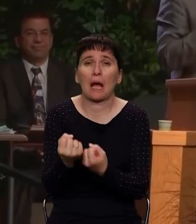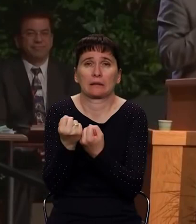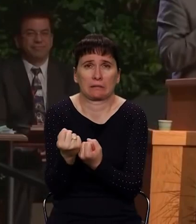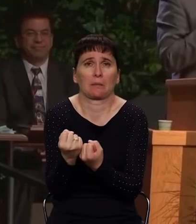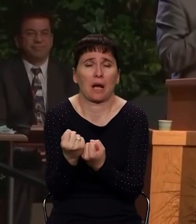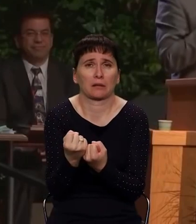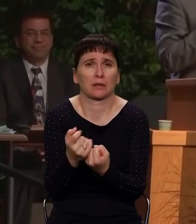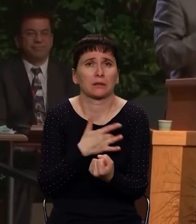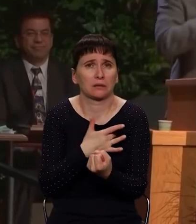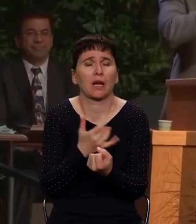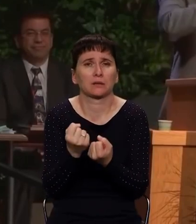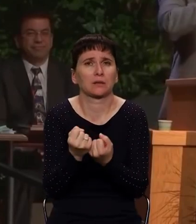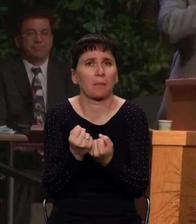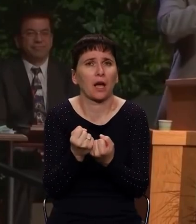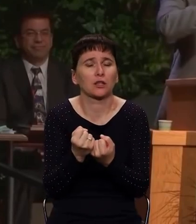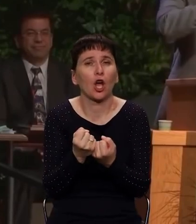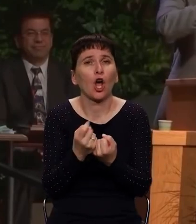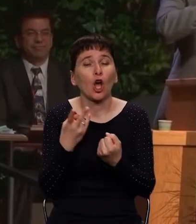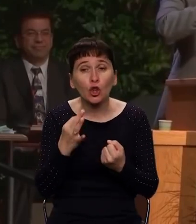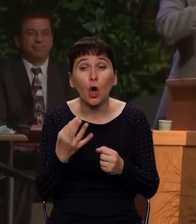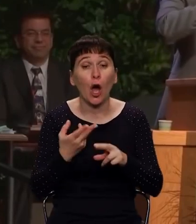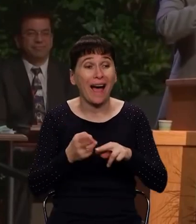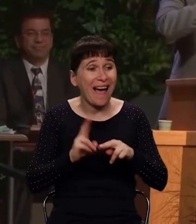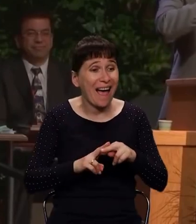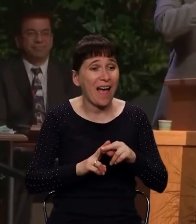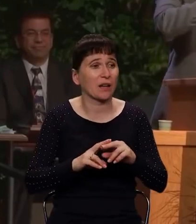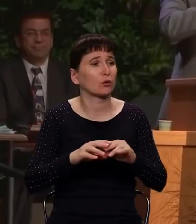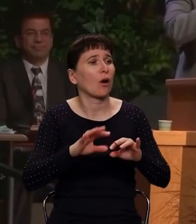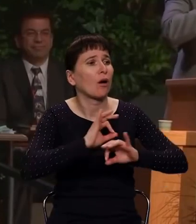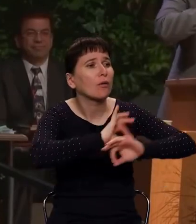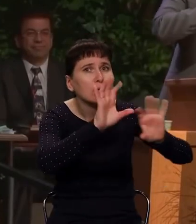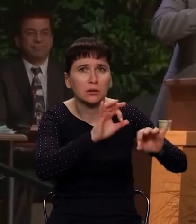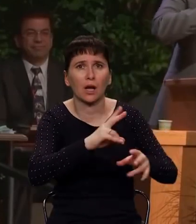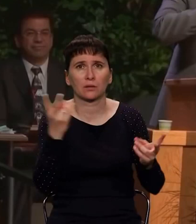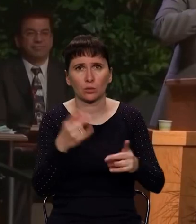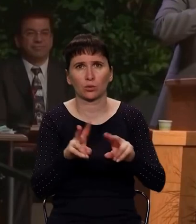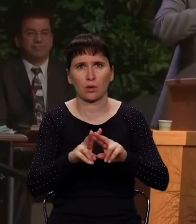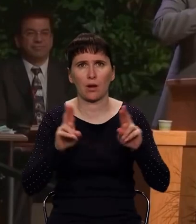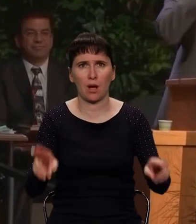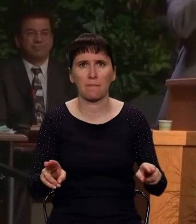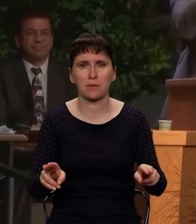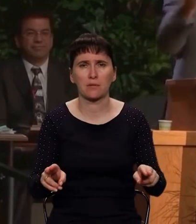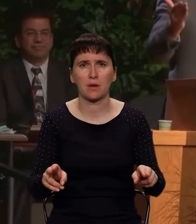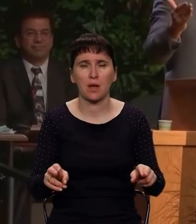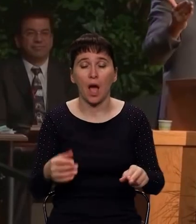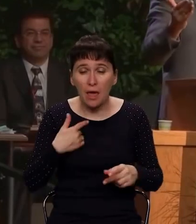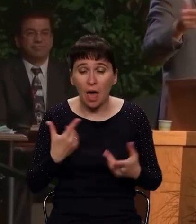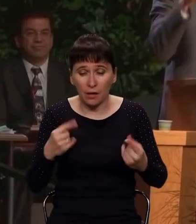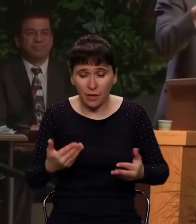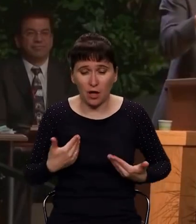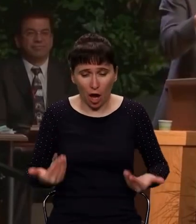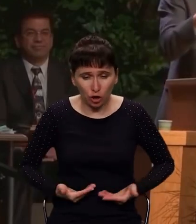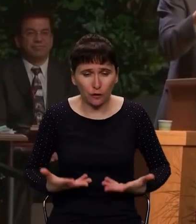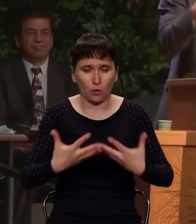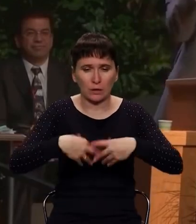образец в своем сердце, эту планку Божьей святости, но и говорить о ней нужно там, где ты живешь,